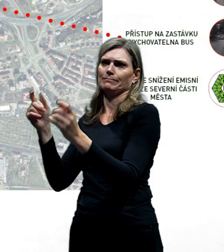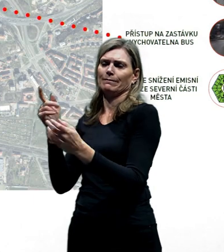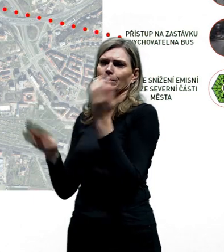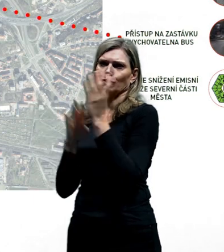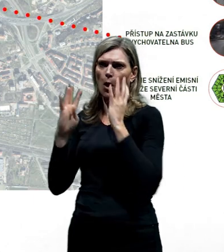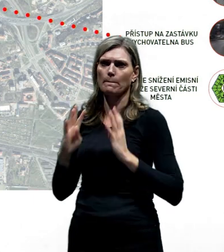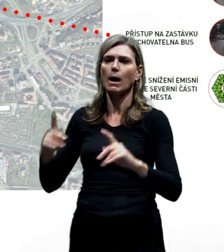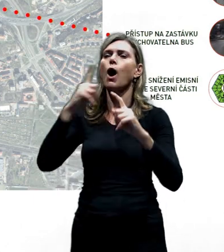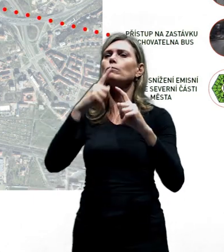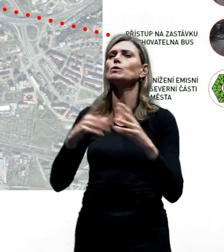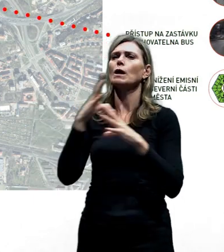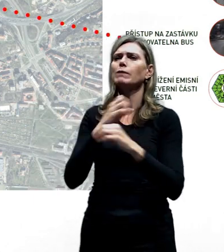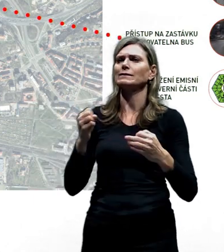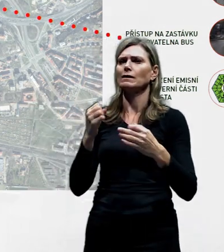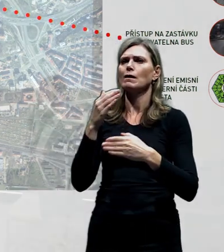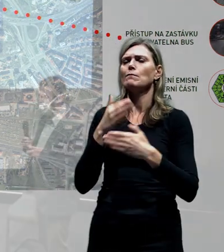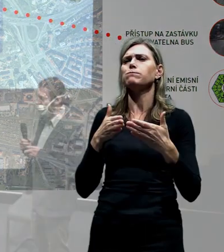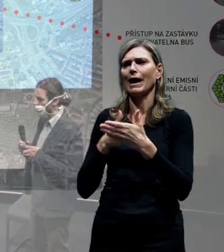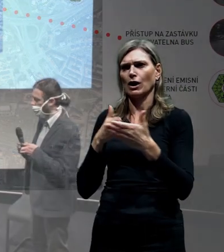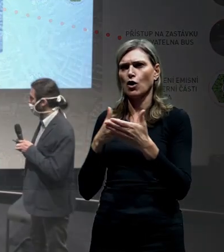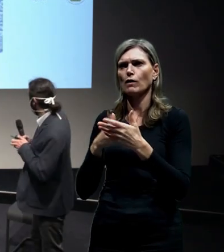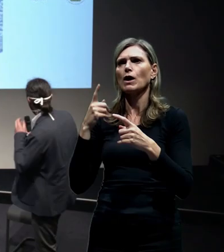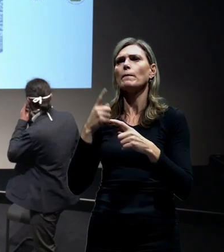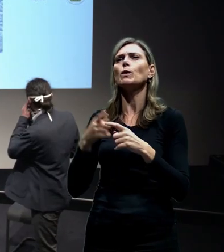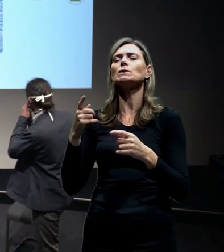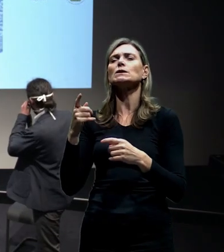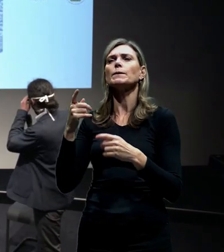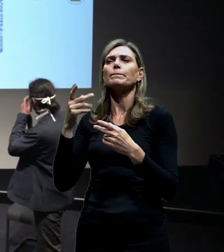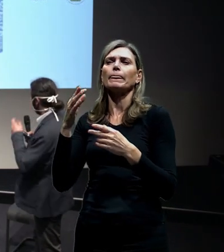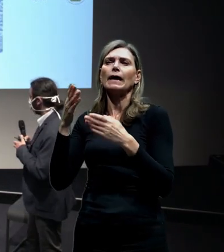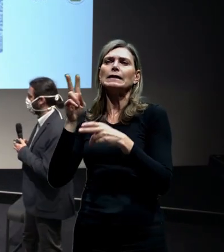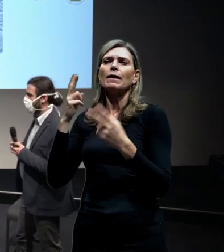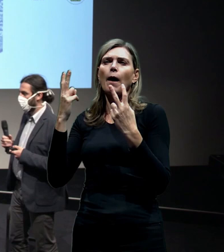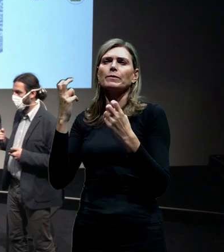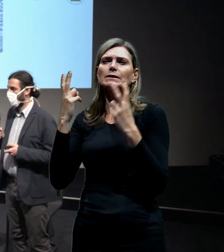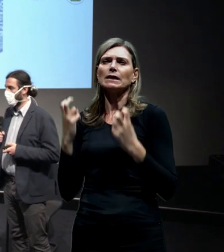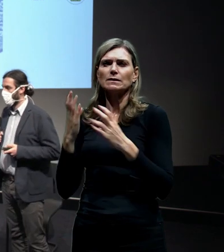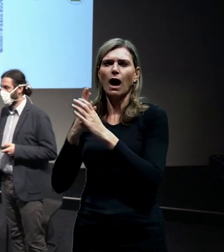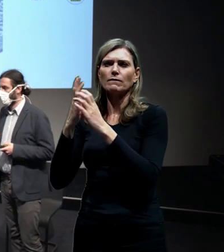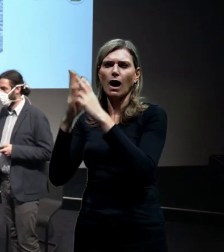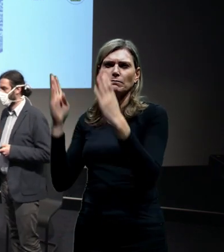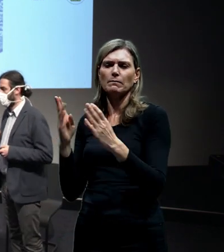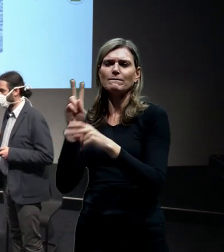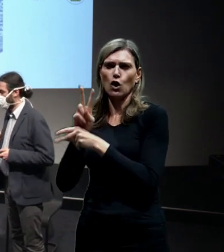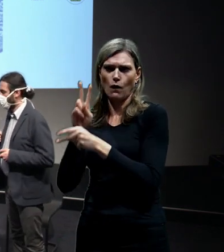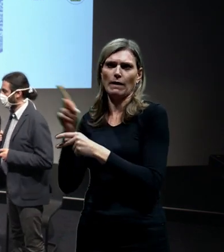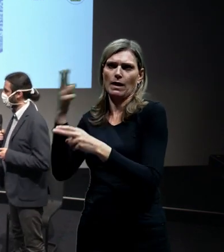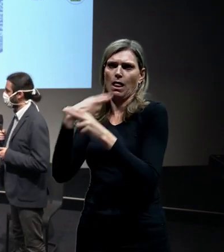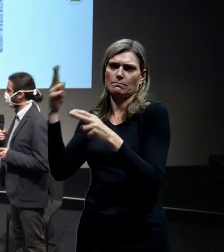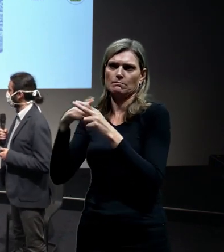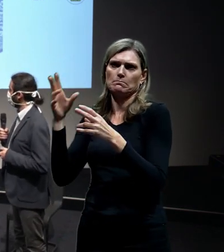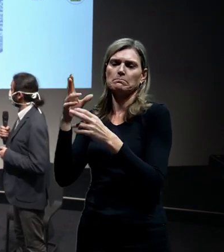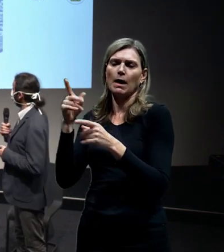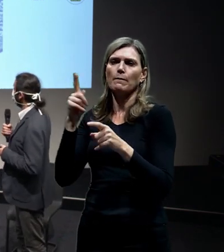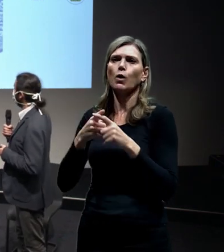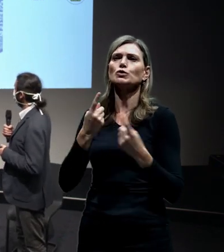to bezbarověré řešení a uprava zastávky vychovatelná. Nakonec odbor investic